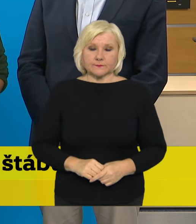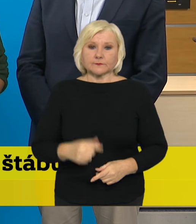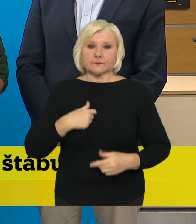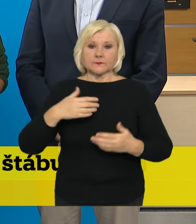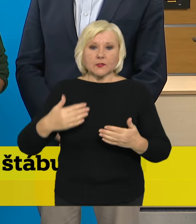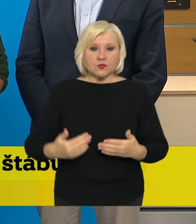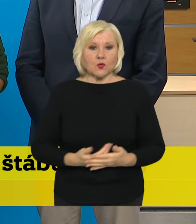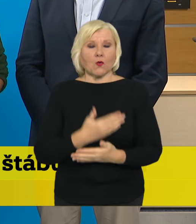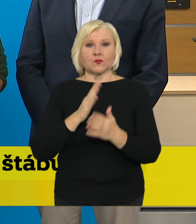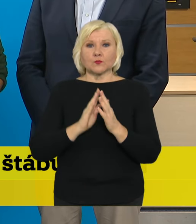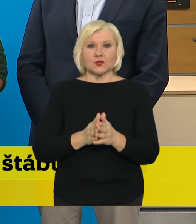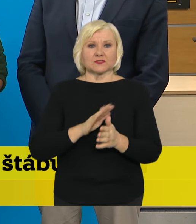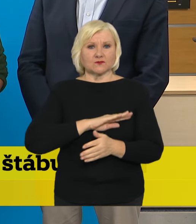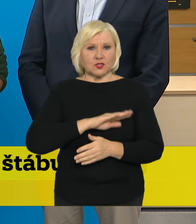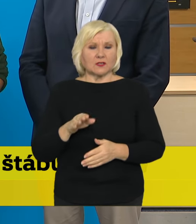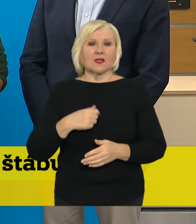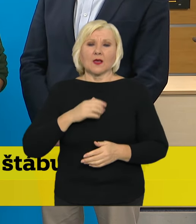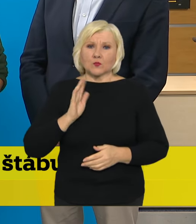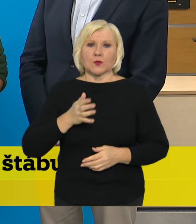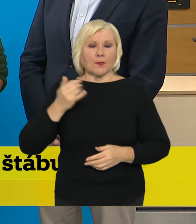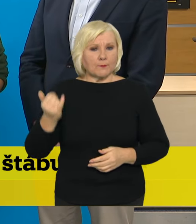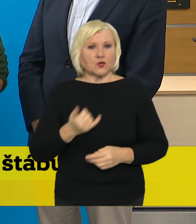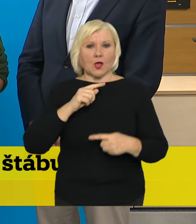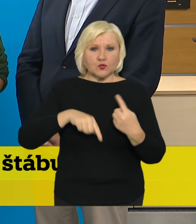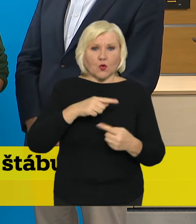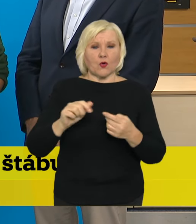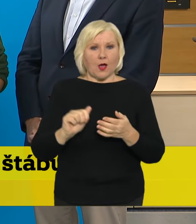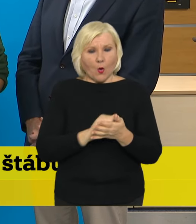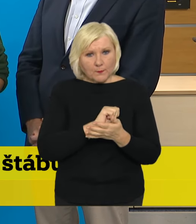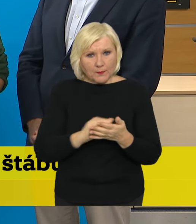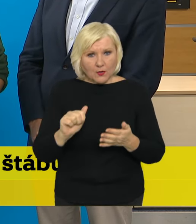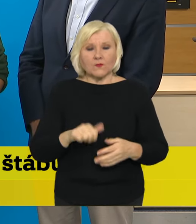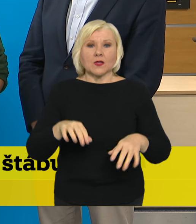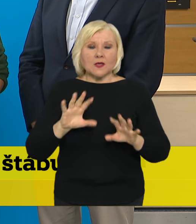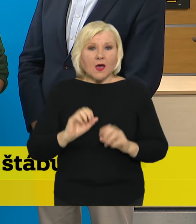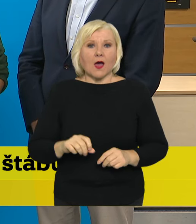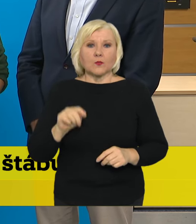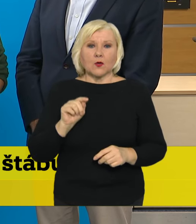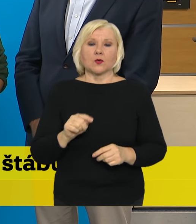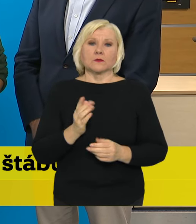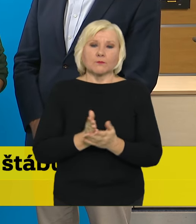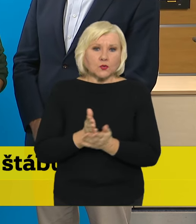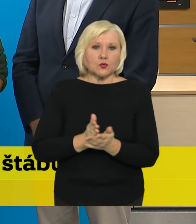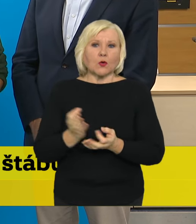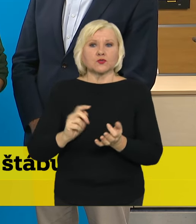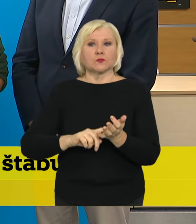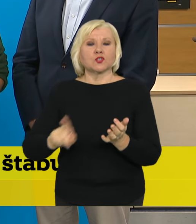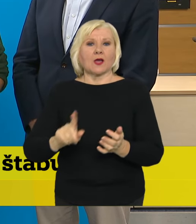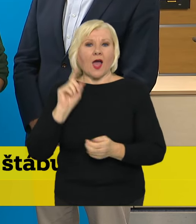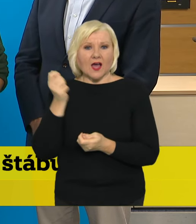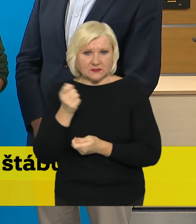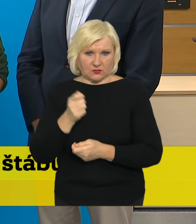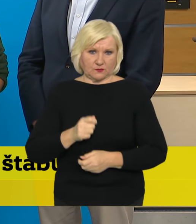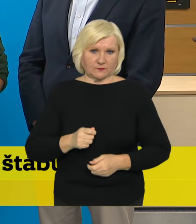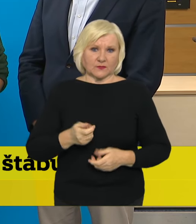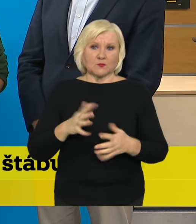prosíme všechny a budeme to opakovat stále dokola, aby se řídili pokyny hasičů, aby neodmítali